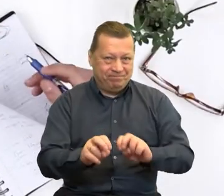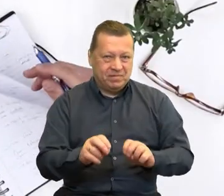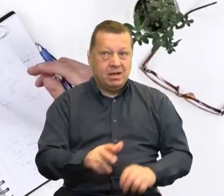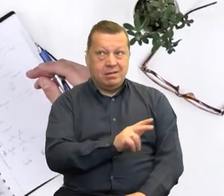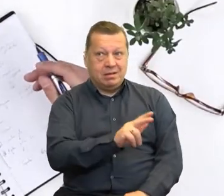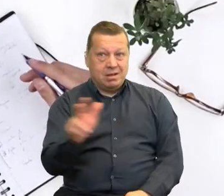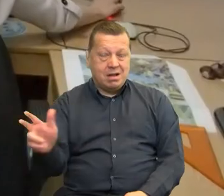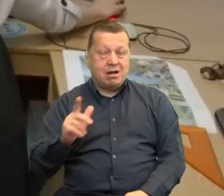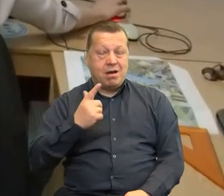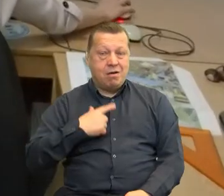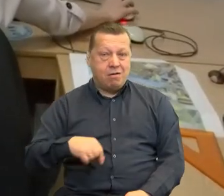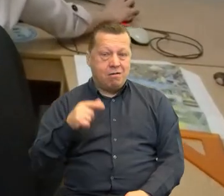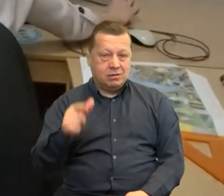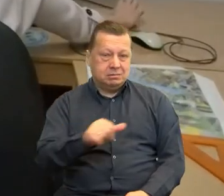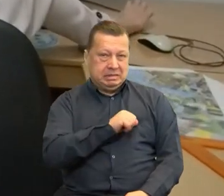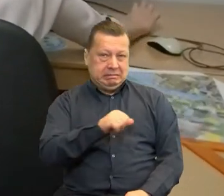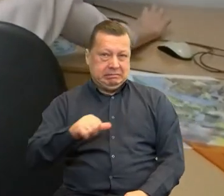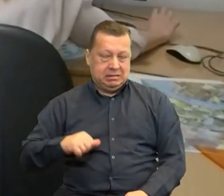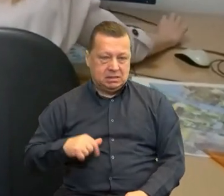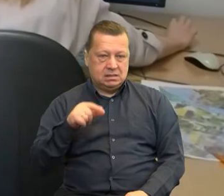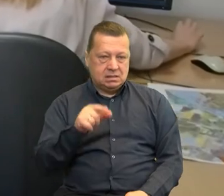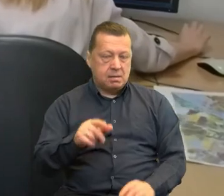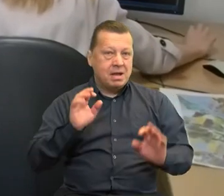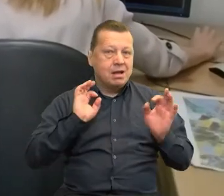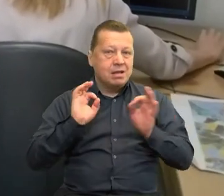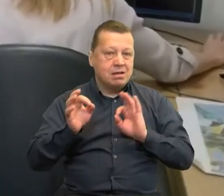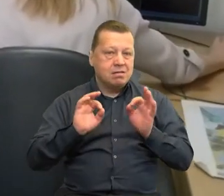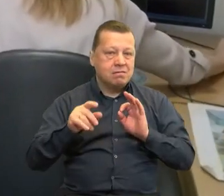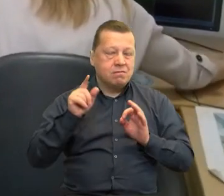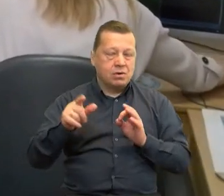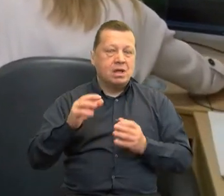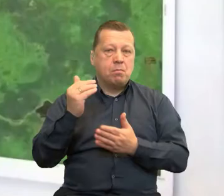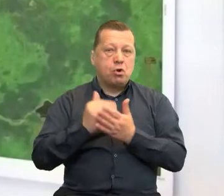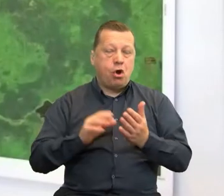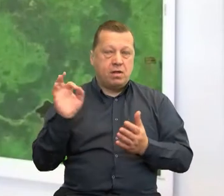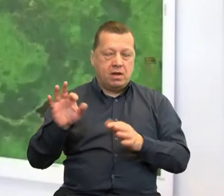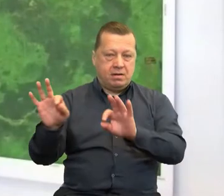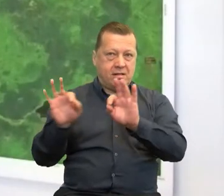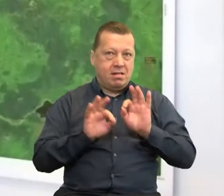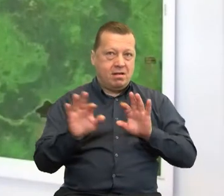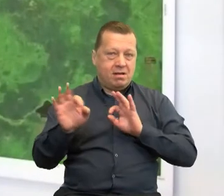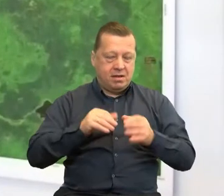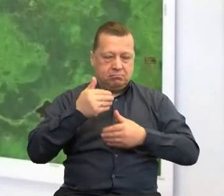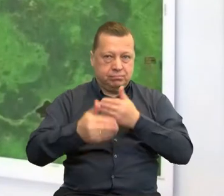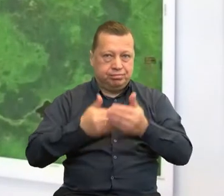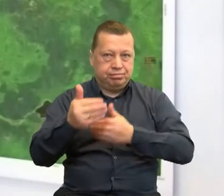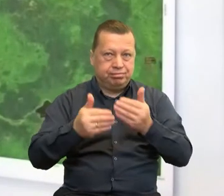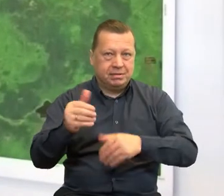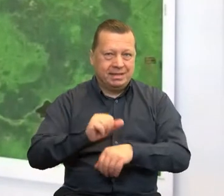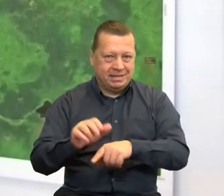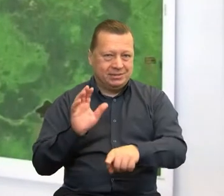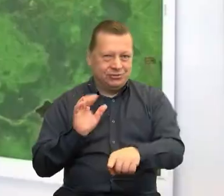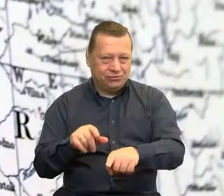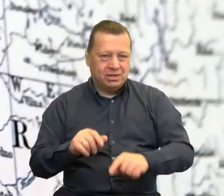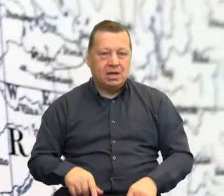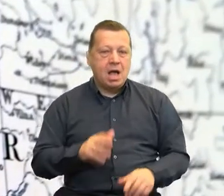krok po kroku samodzielnie przetwarza dane w termowym oprogramowaniu. Najtrudniejszym etapem prac nad tym